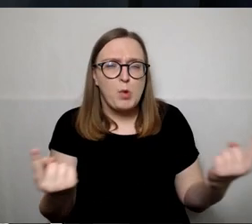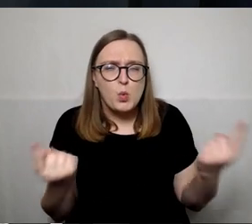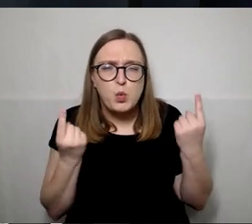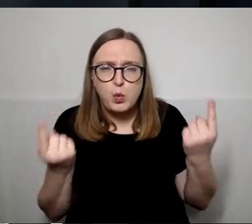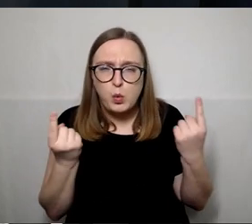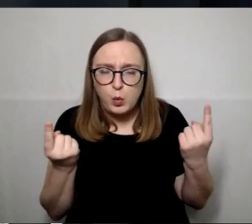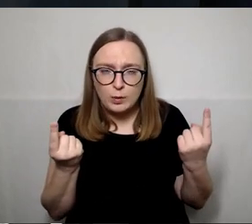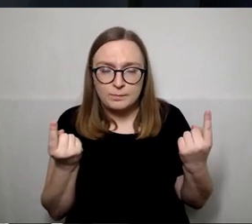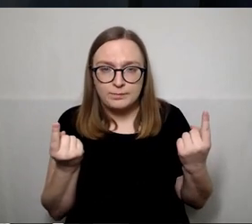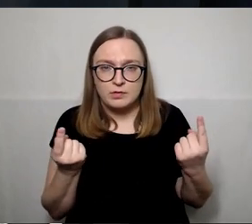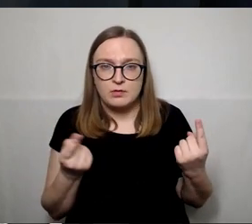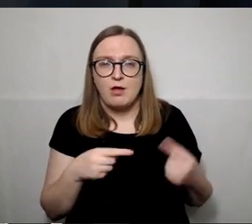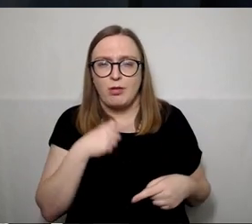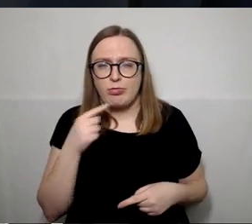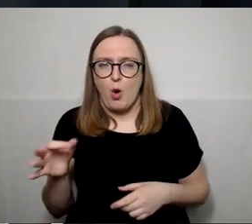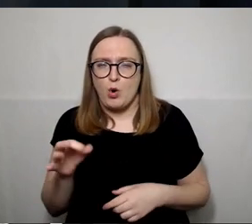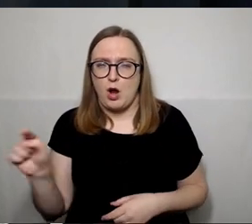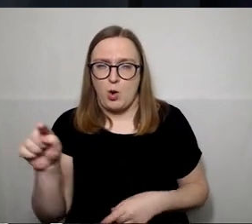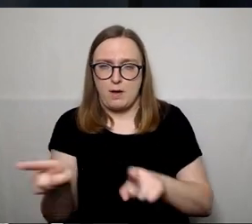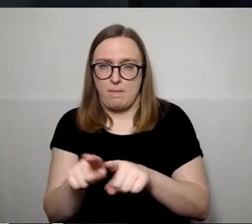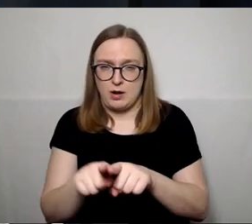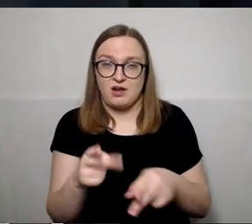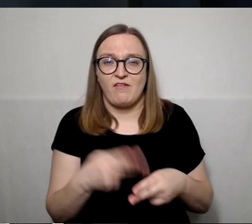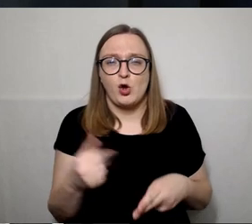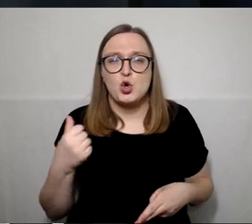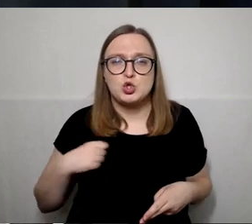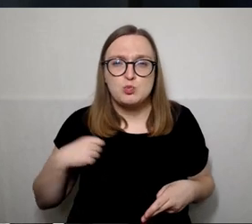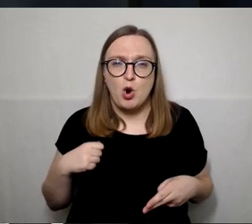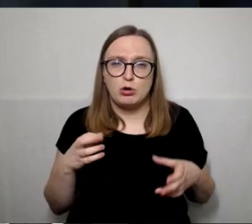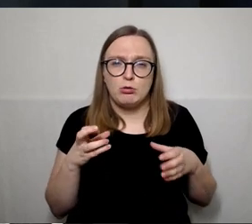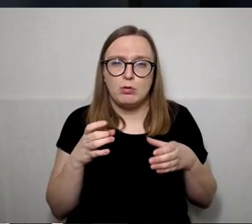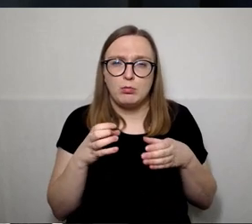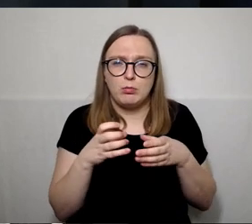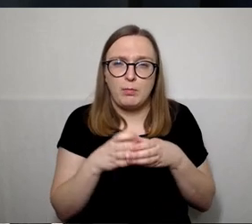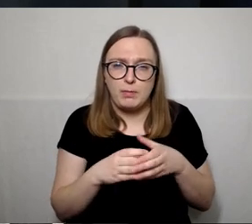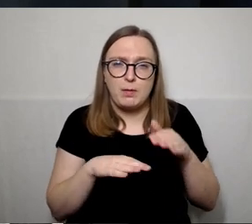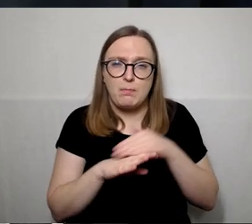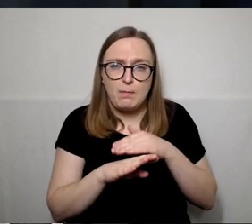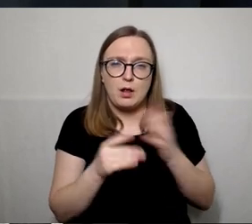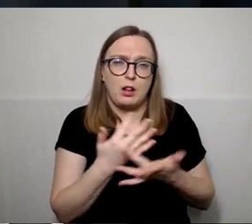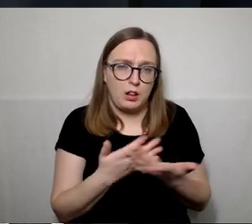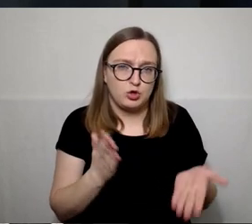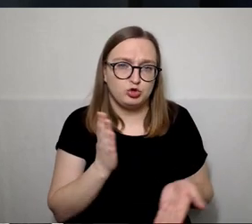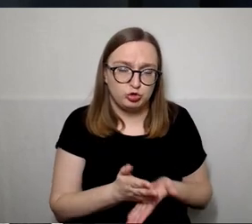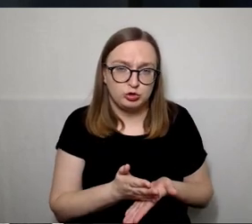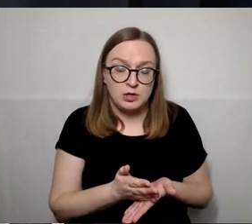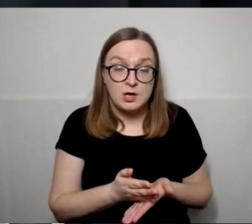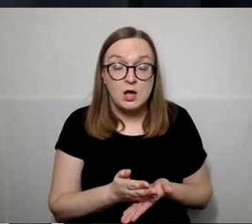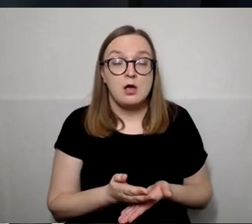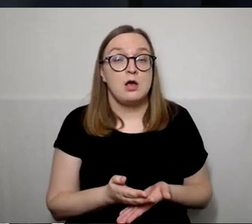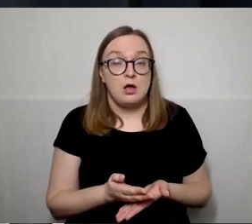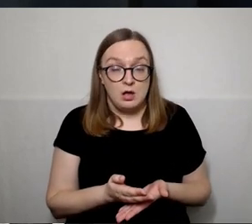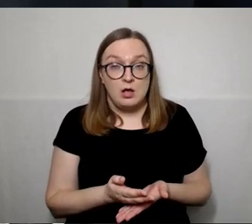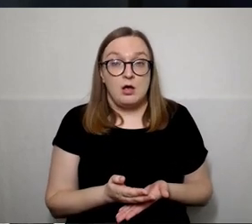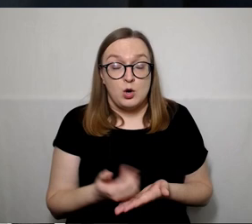kaip ir daugelėje rajonų, yra gyventojų mažėjimas. Gyventojų mažėjimas prasideda nuo to, ką mes galim suteikti